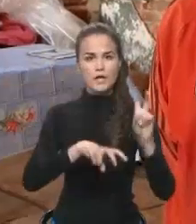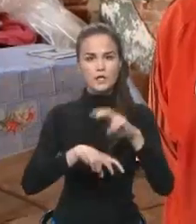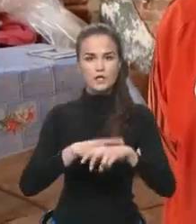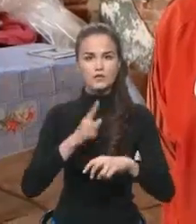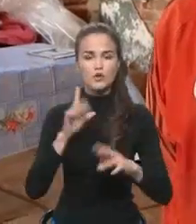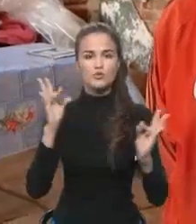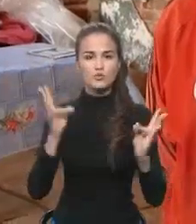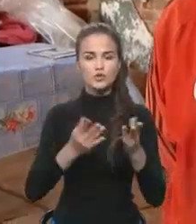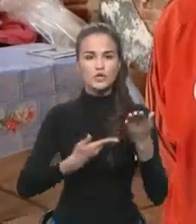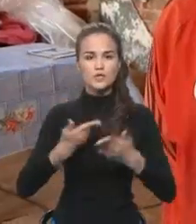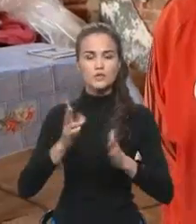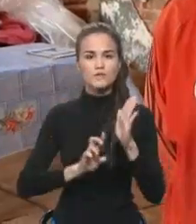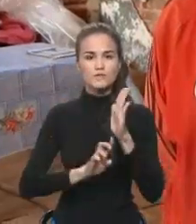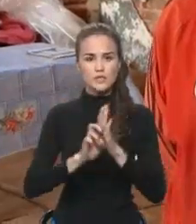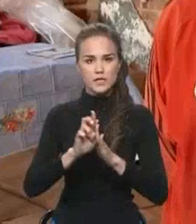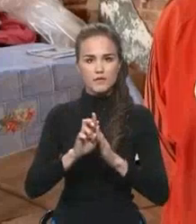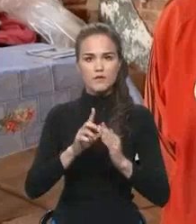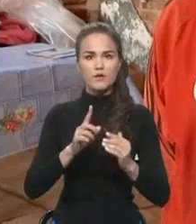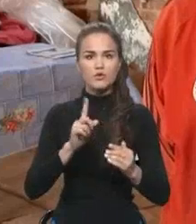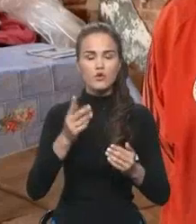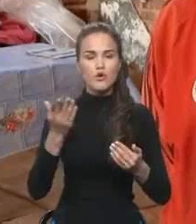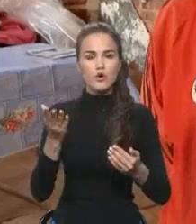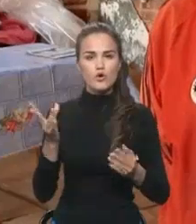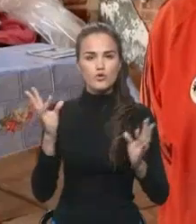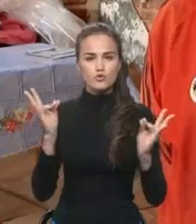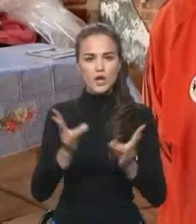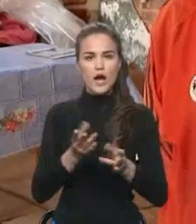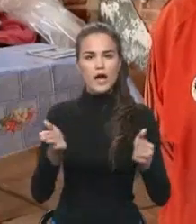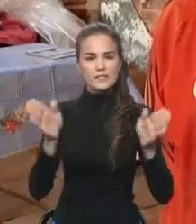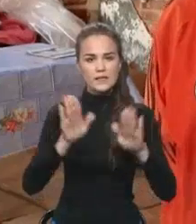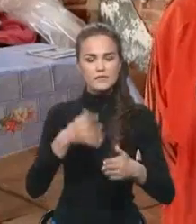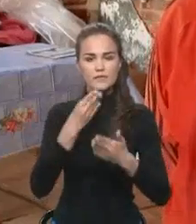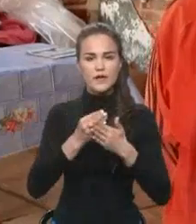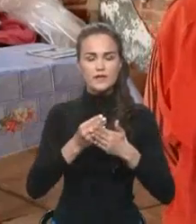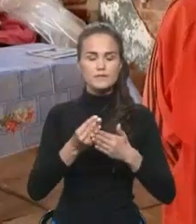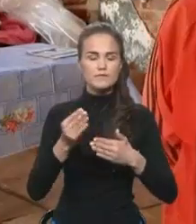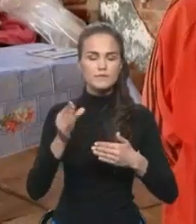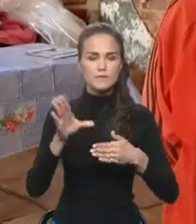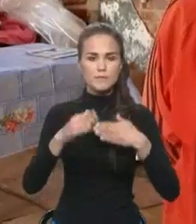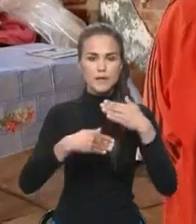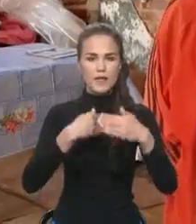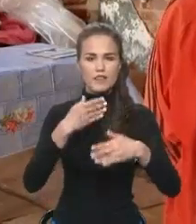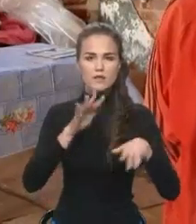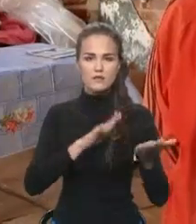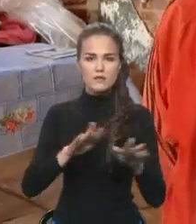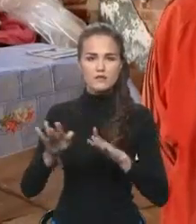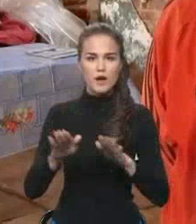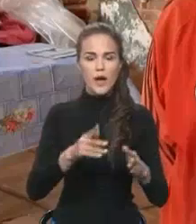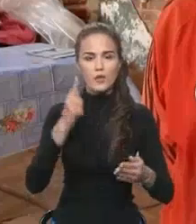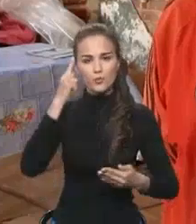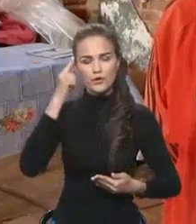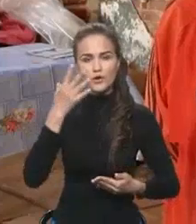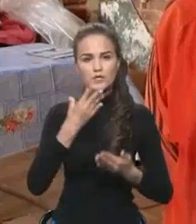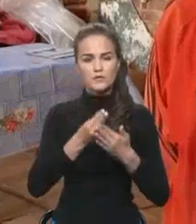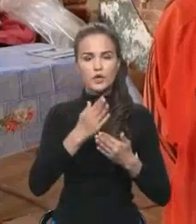что нужно идти в церковь Что нужно оставить все свои бренные дела и подумать о